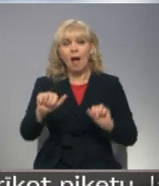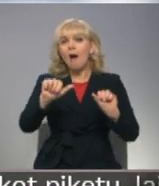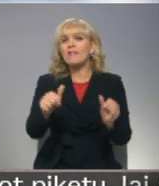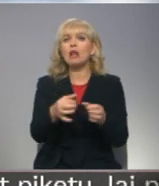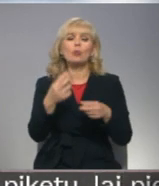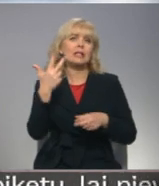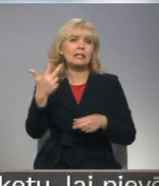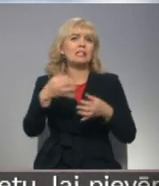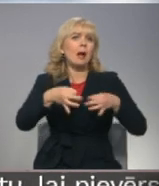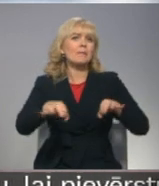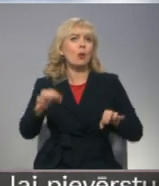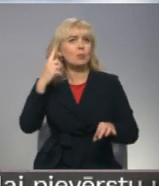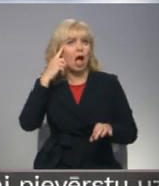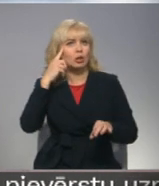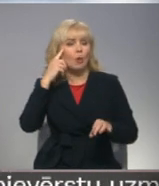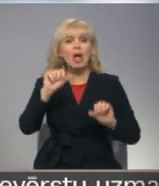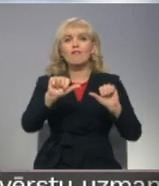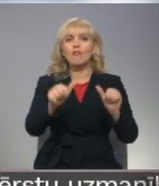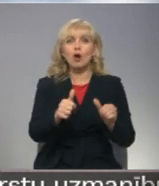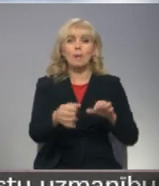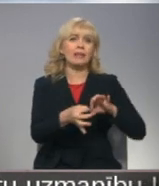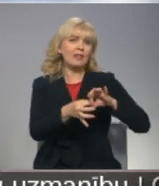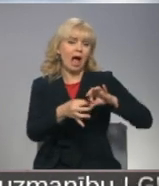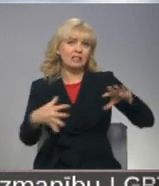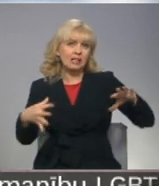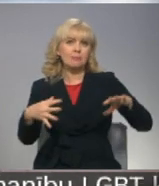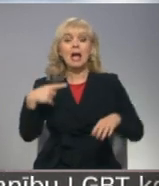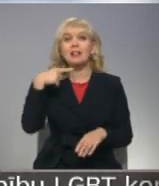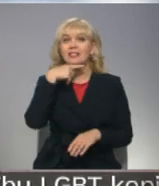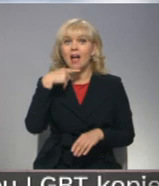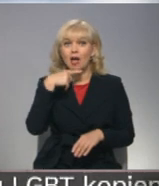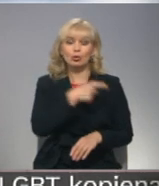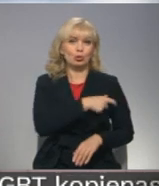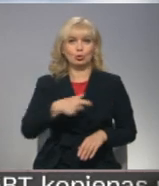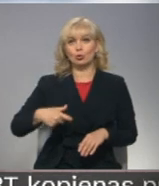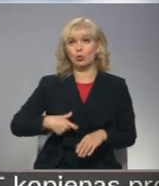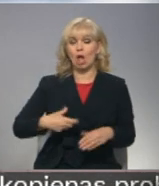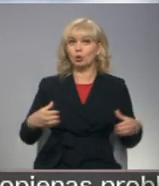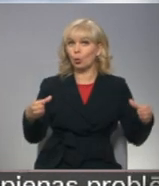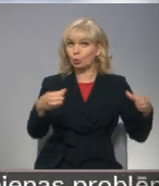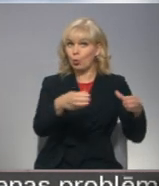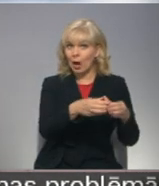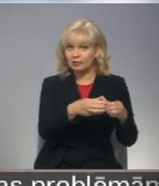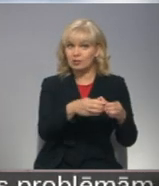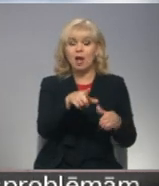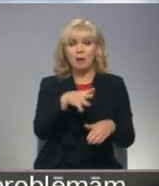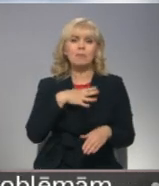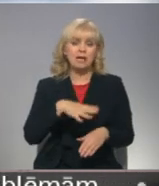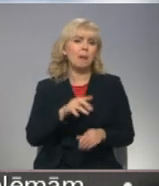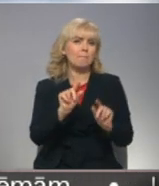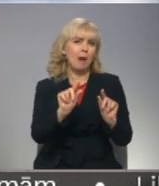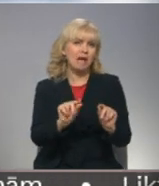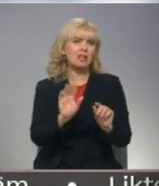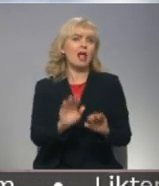gadā veidoja trīs brīvprātīgo formējumi – neatkarības, cēs un studentrotas. Taču ar to bija par māzlējās